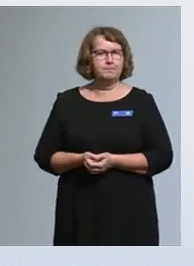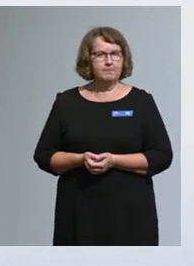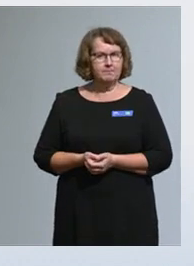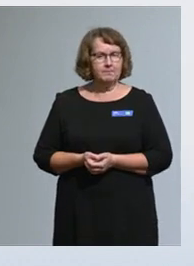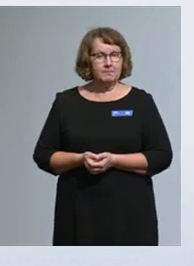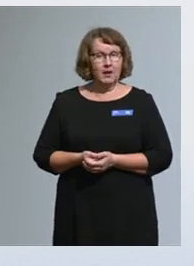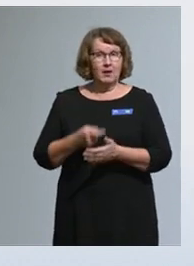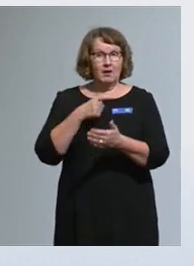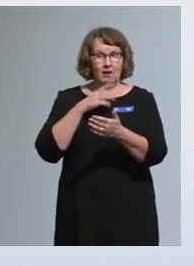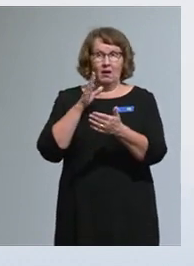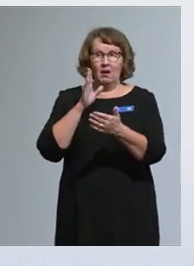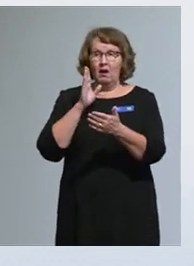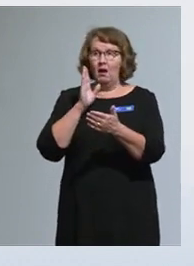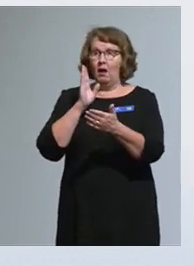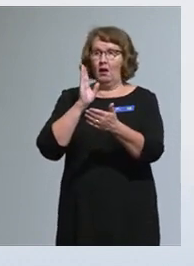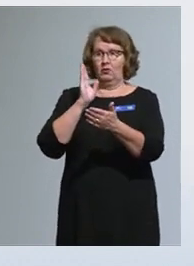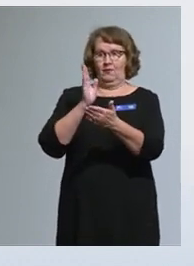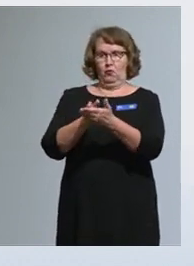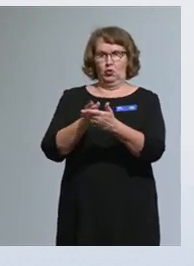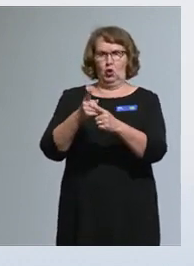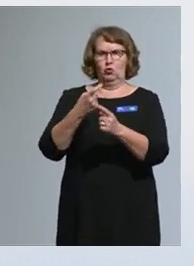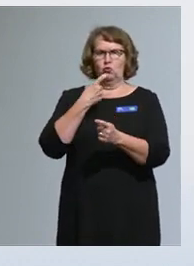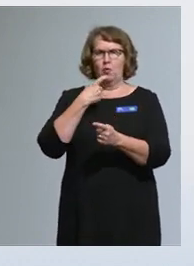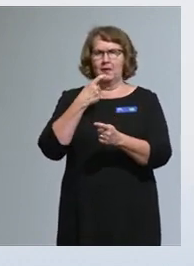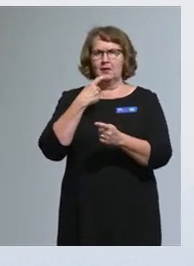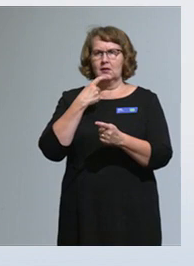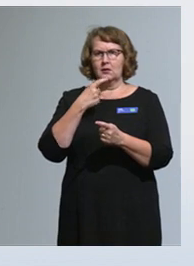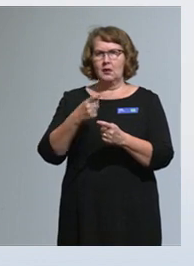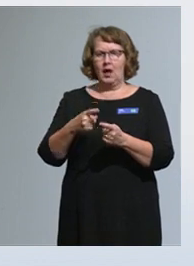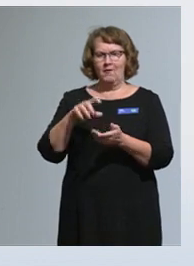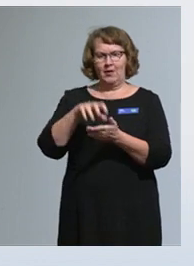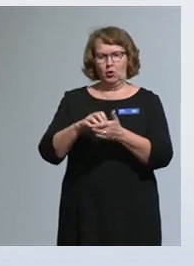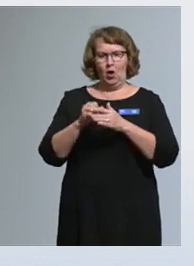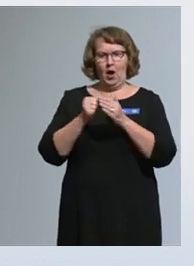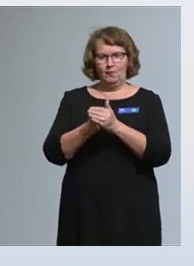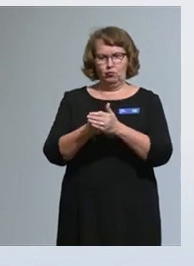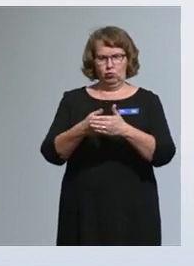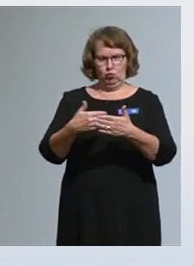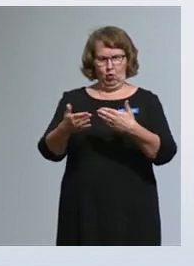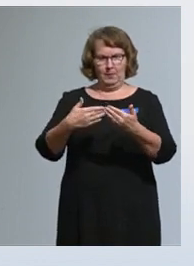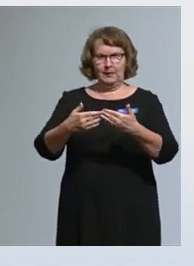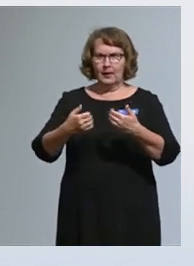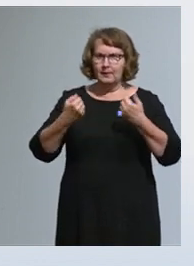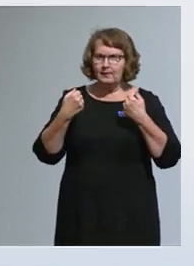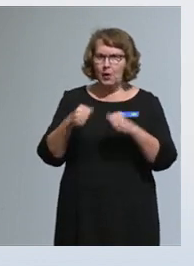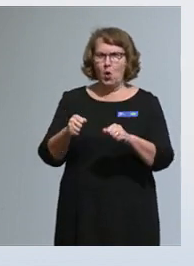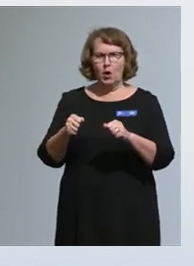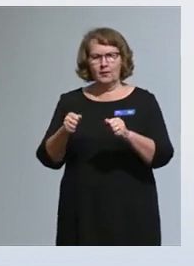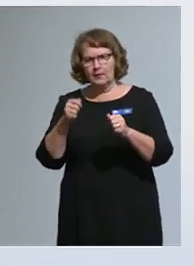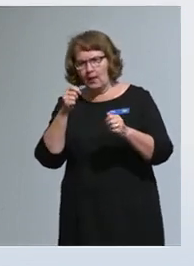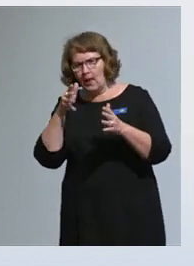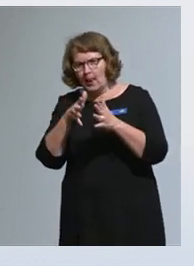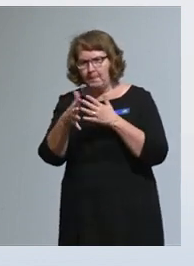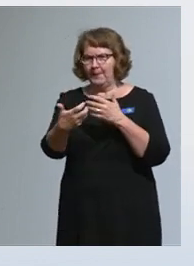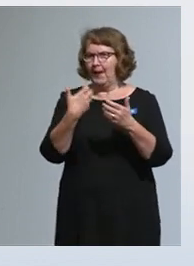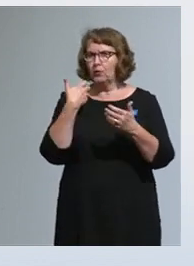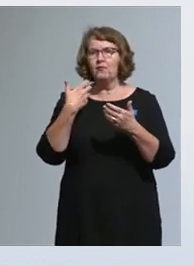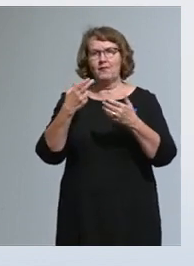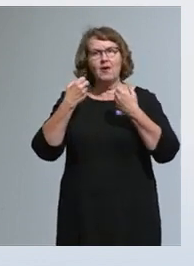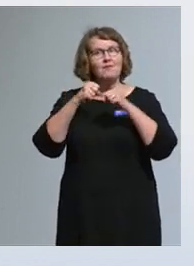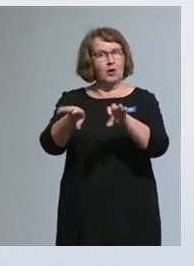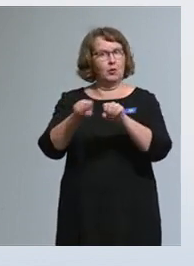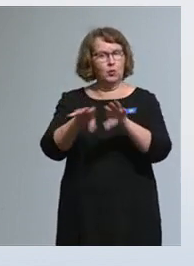Tavoitteena on luoda maahamme läpinäkyvä, tehokas ja vaikuttava valtioavustustoiminta yhteiskunnallisten päämäärien edistäjänä.